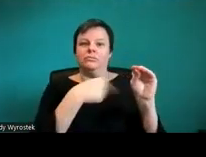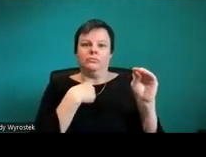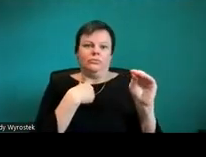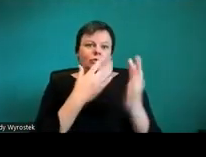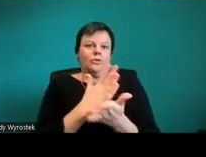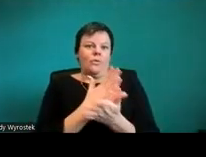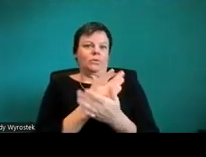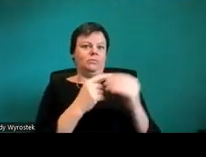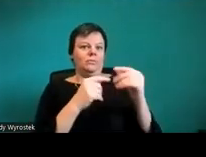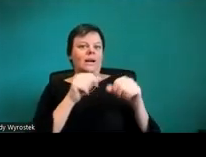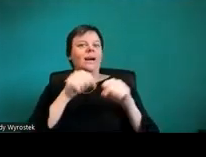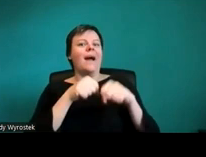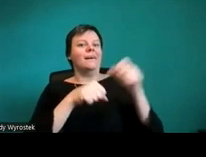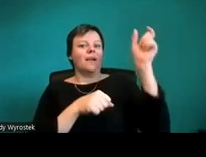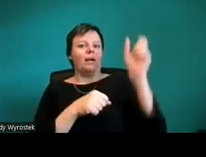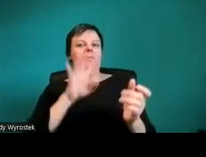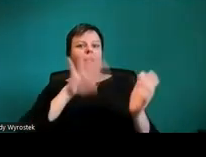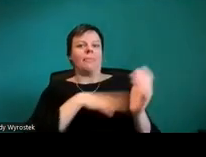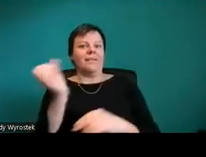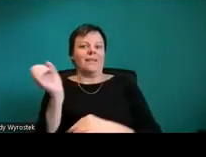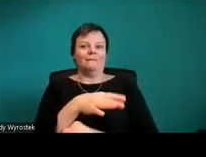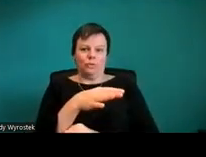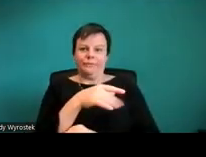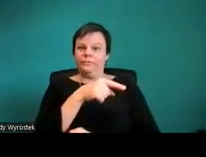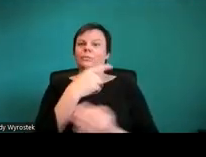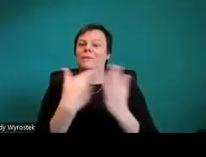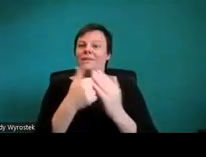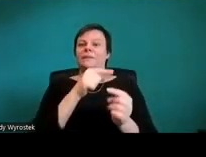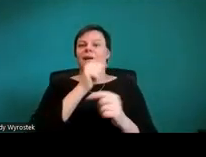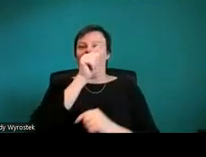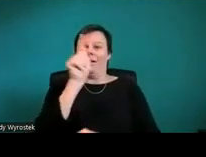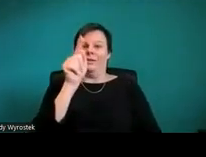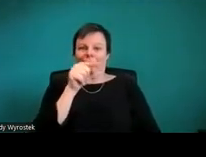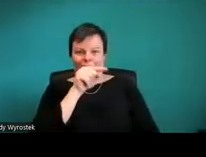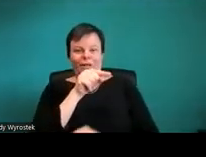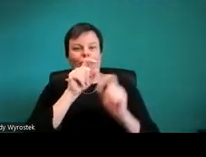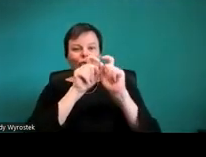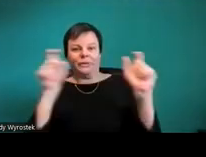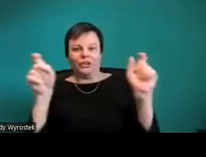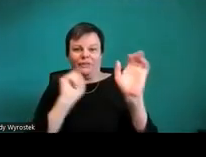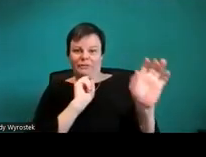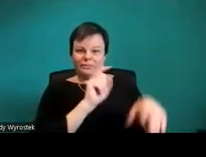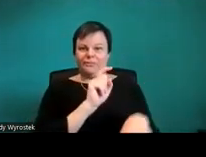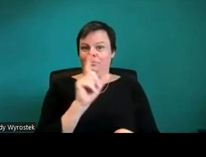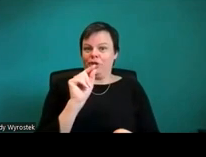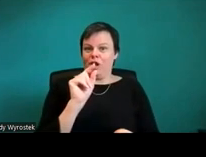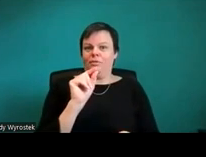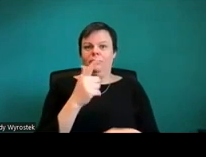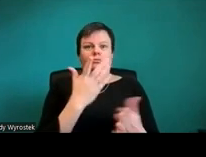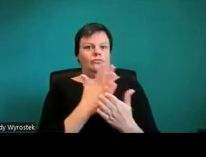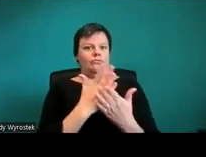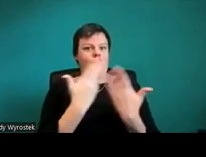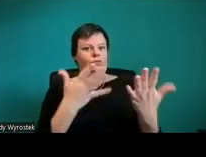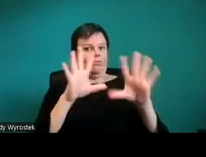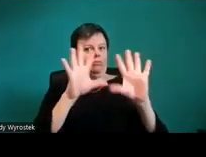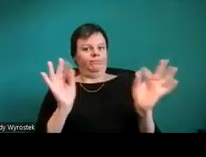die erste Spalte ist auch hier eine Überschrift, dann nenne ich das auch noch erste Spalte. Und dann sieht man auch, dass